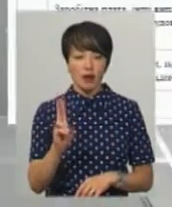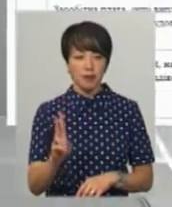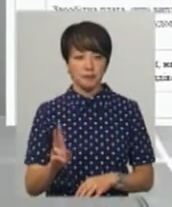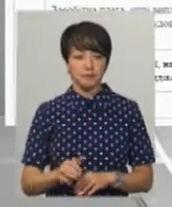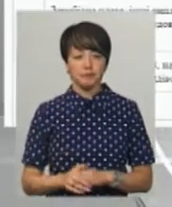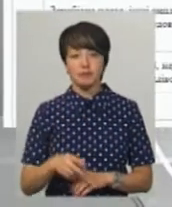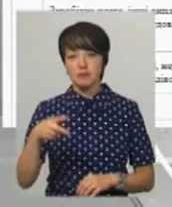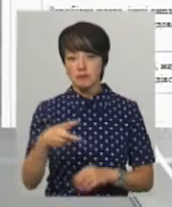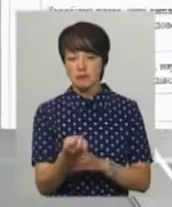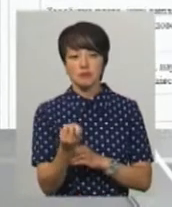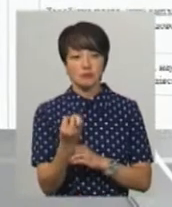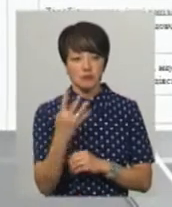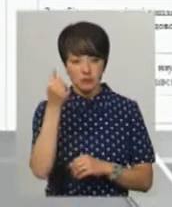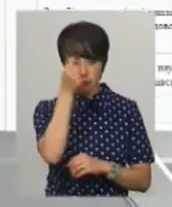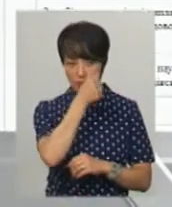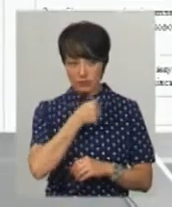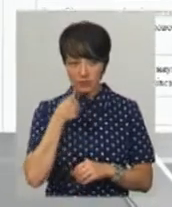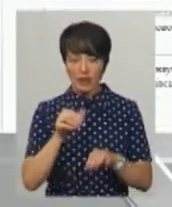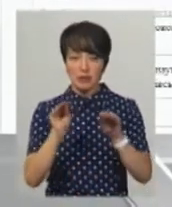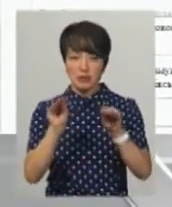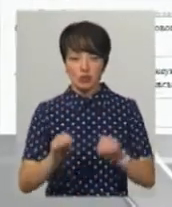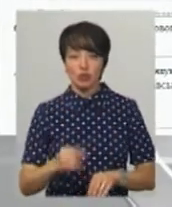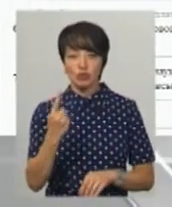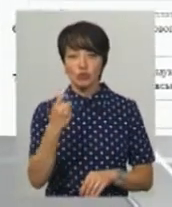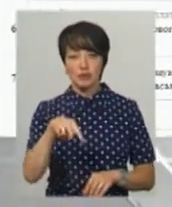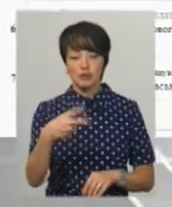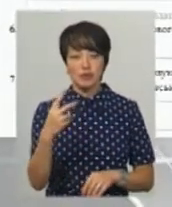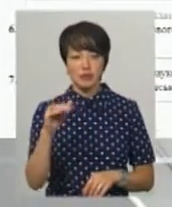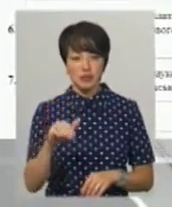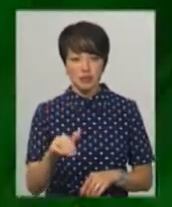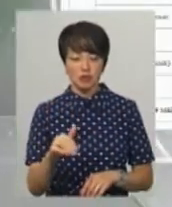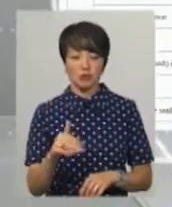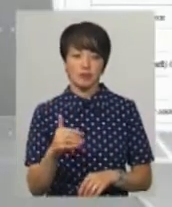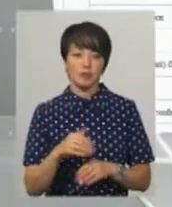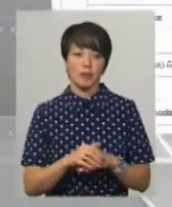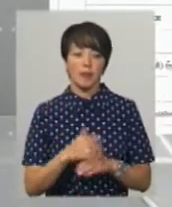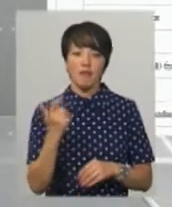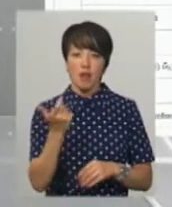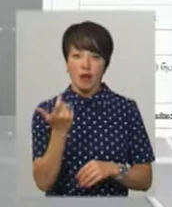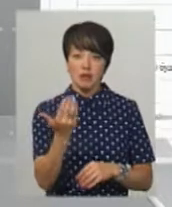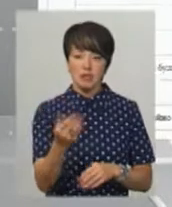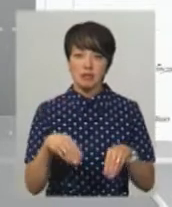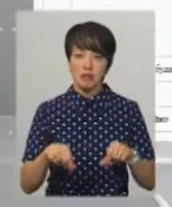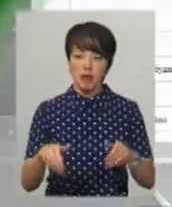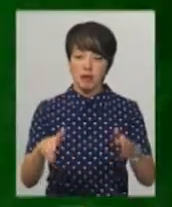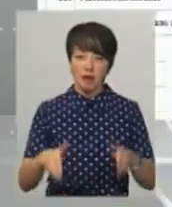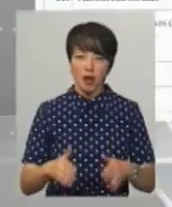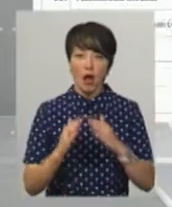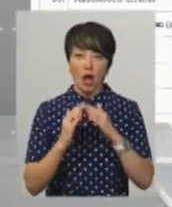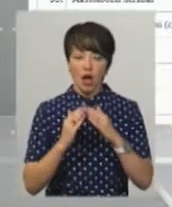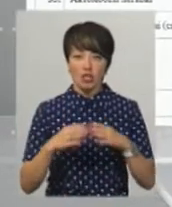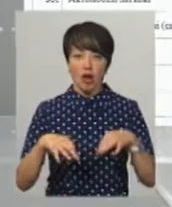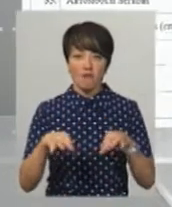У 2014 році Сергій Мельник задекларував 122 тисячі 112 гривень. У власності чоловіка – земельна ділянка, гараж та